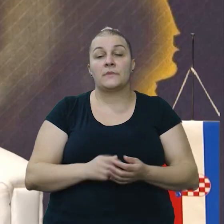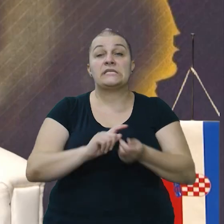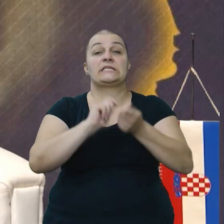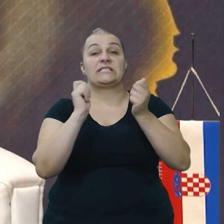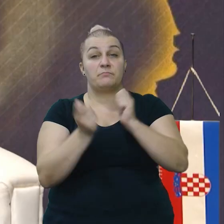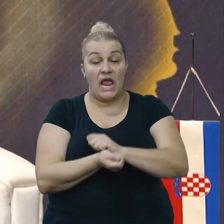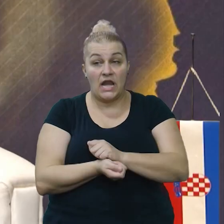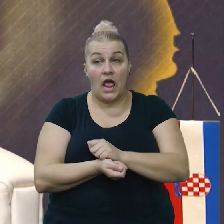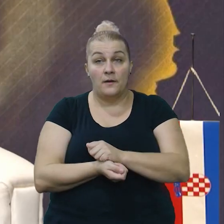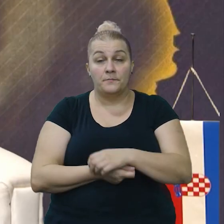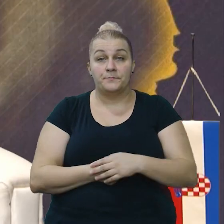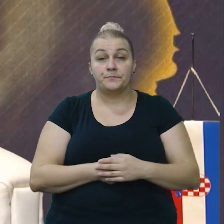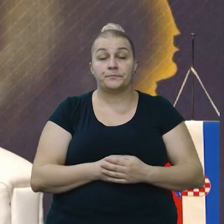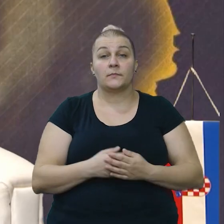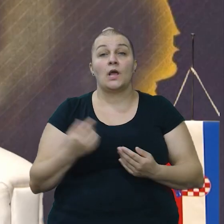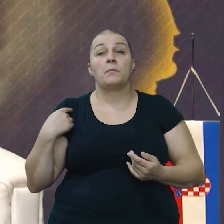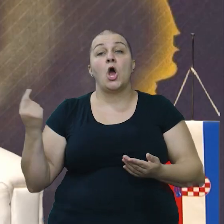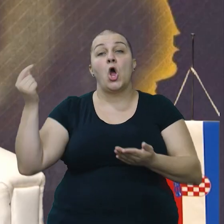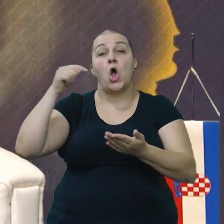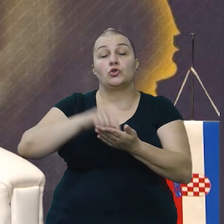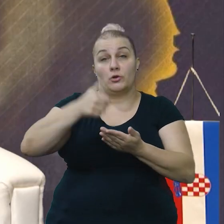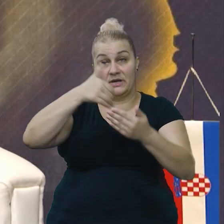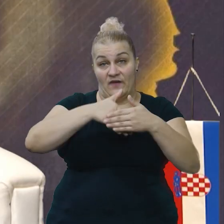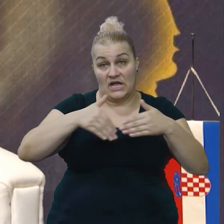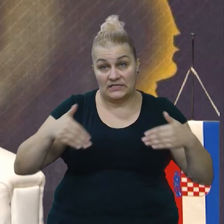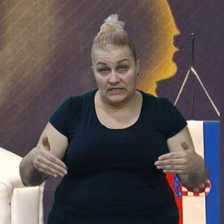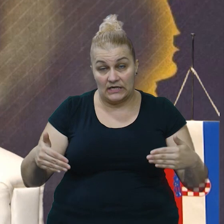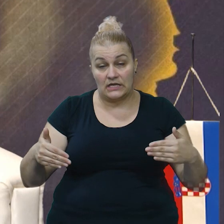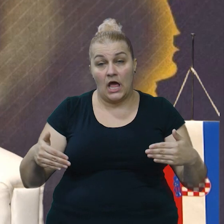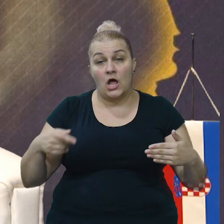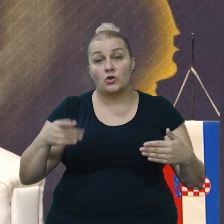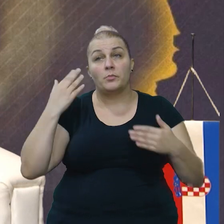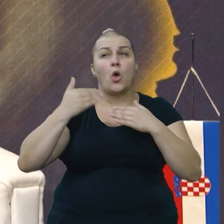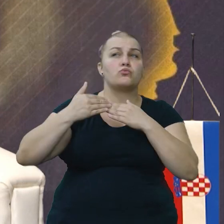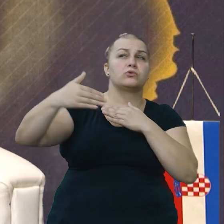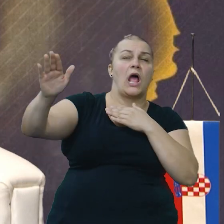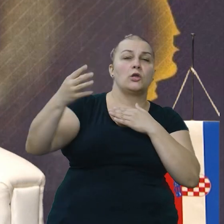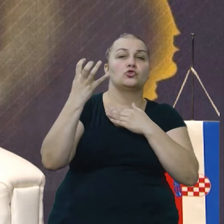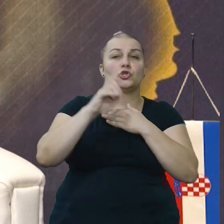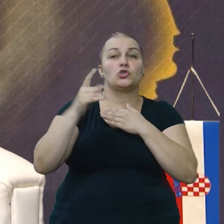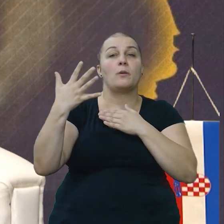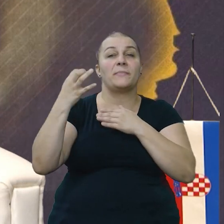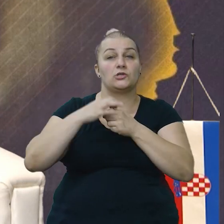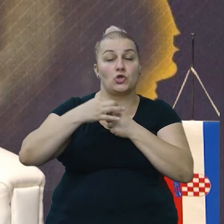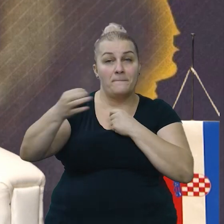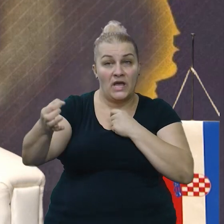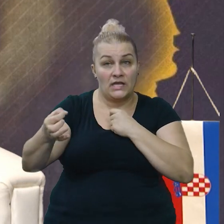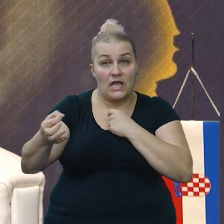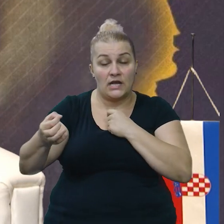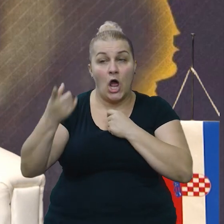smjena, dolazimo na prvu crtu, udaljeni 400 do 500 metara od